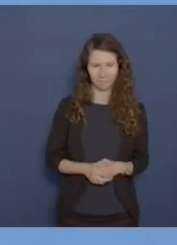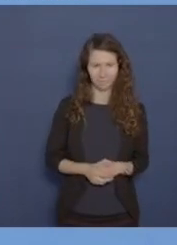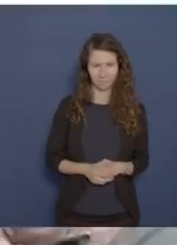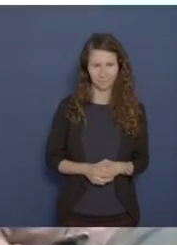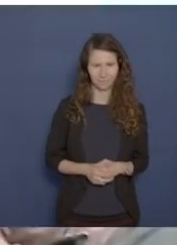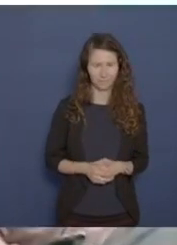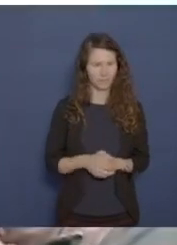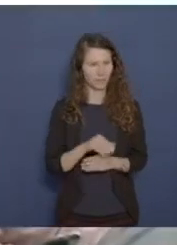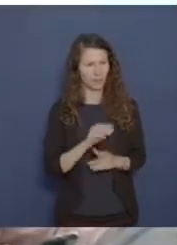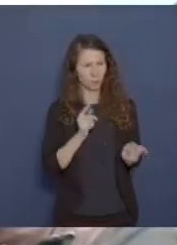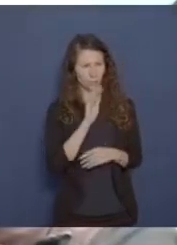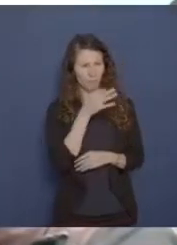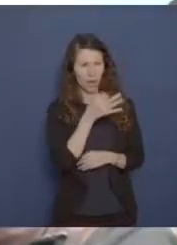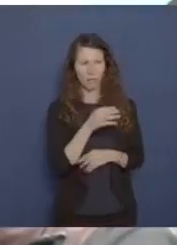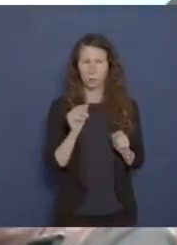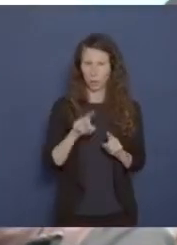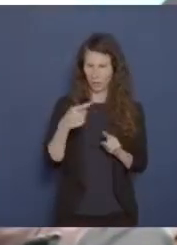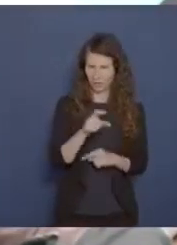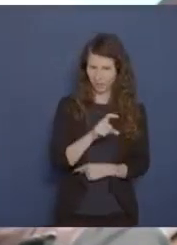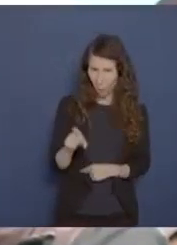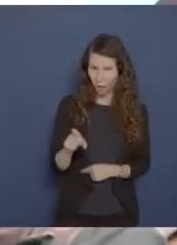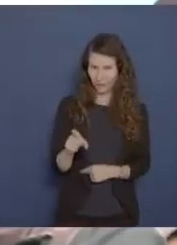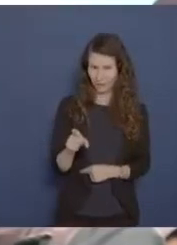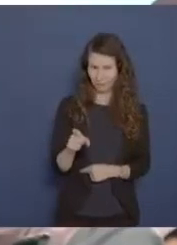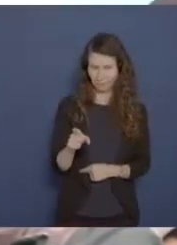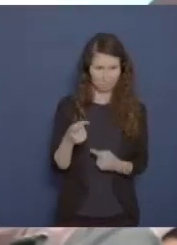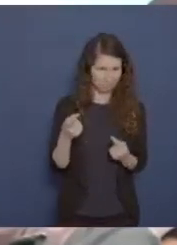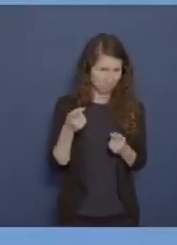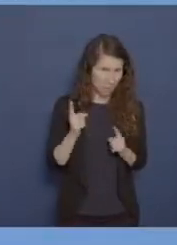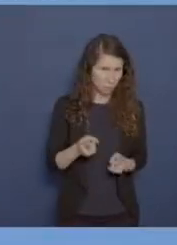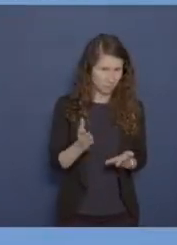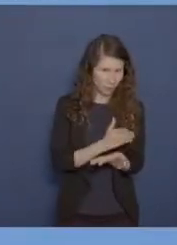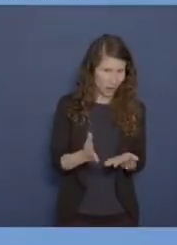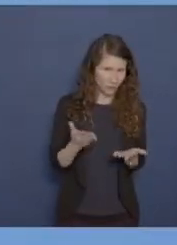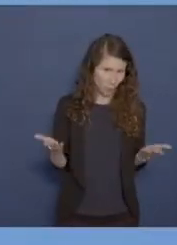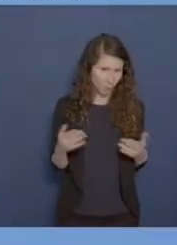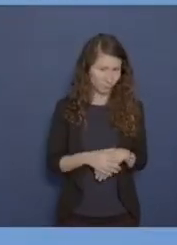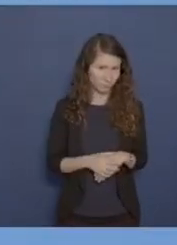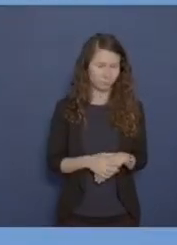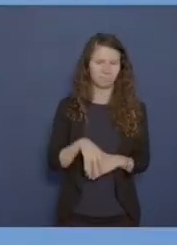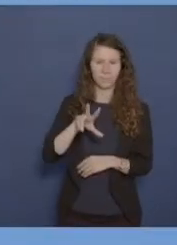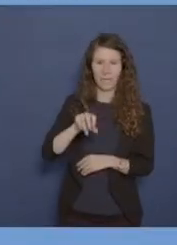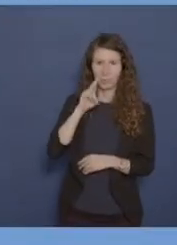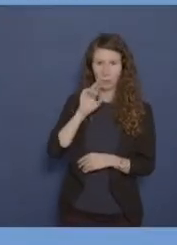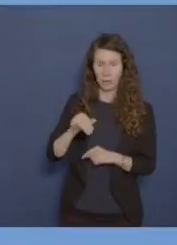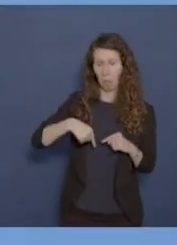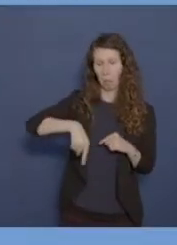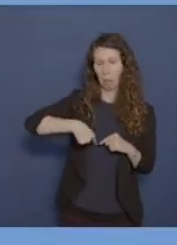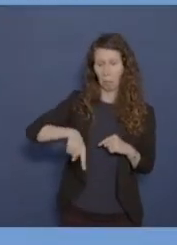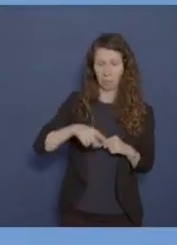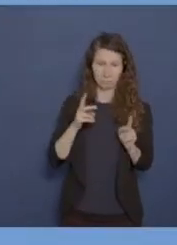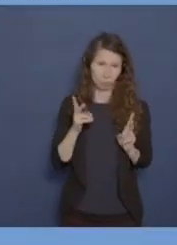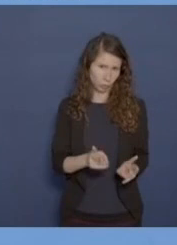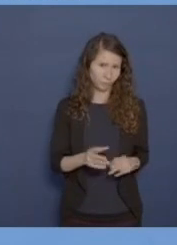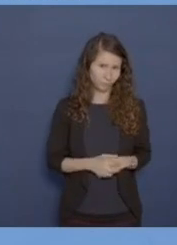Aber es ist noch eine Nachfrage kurz. Es müsste ja dann eigentlich nächste Woche was geben. Also der 30. Sechste ist bald. Das ist klar.